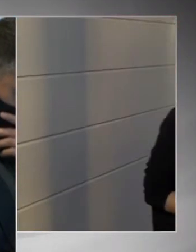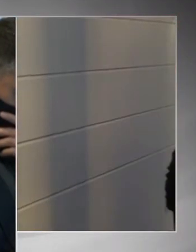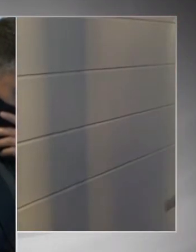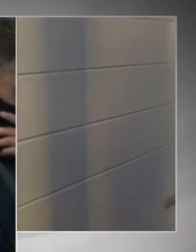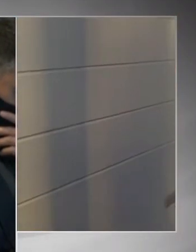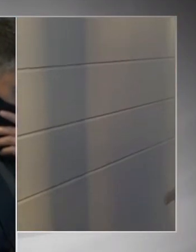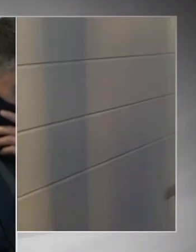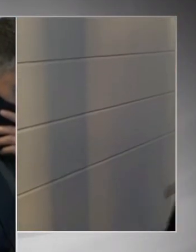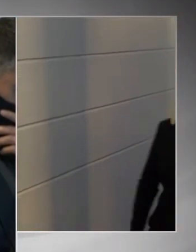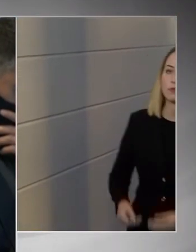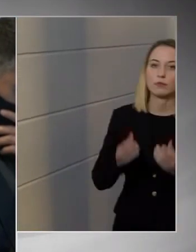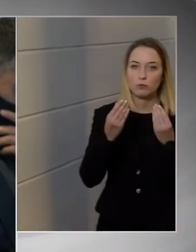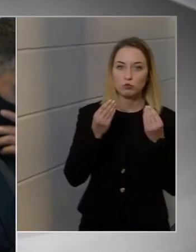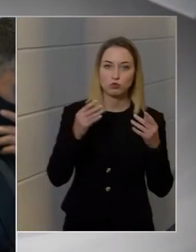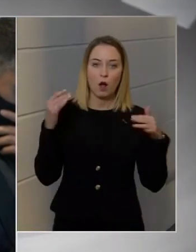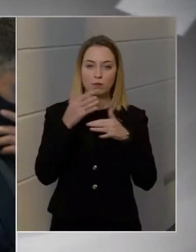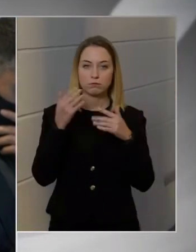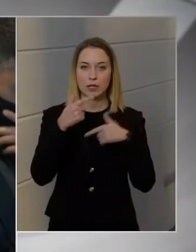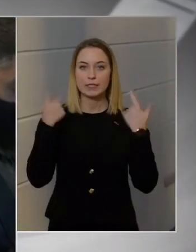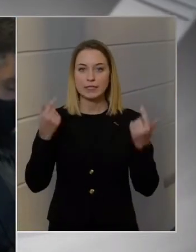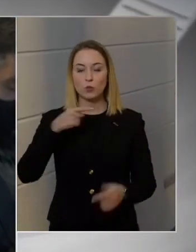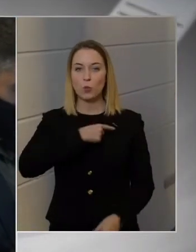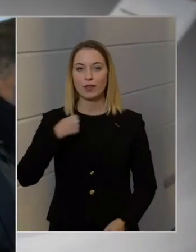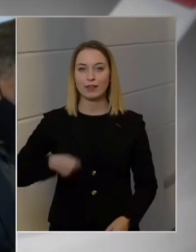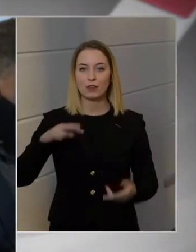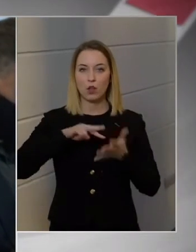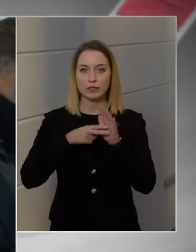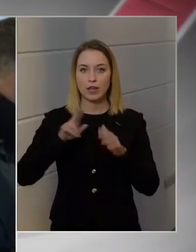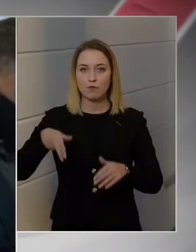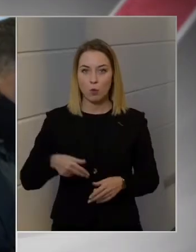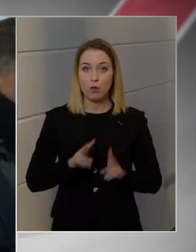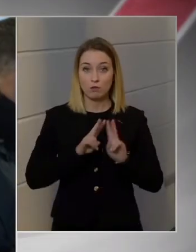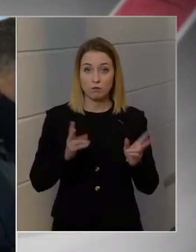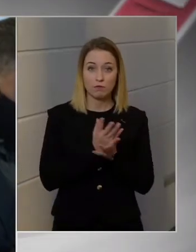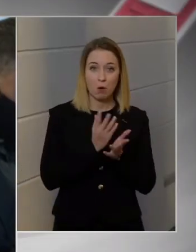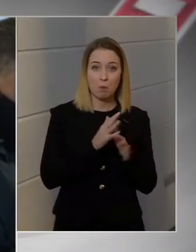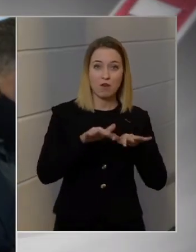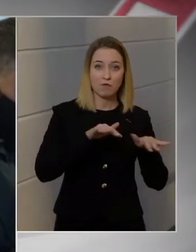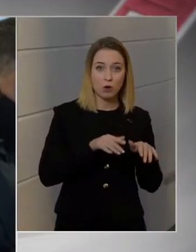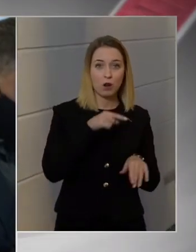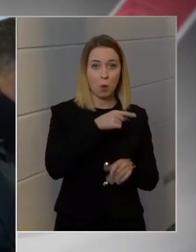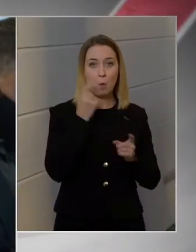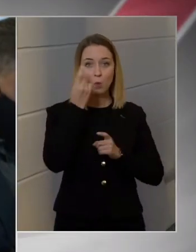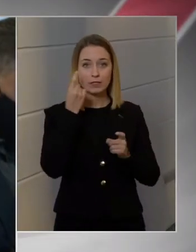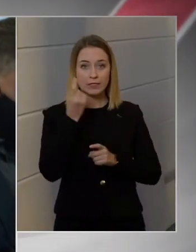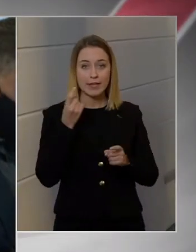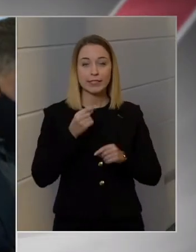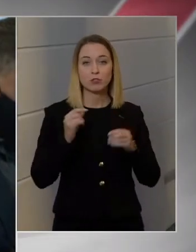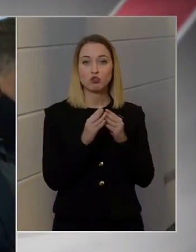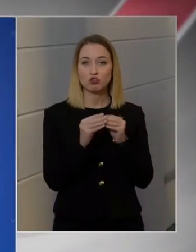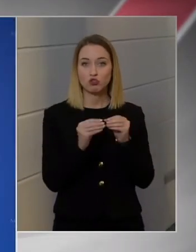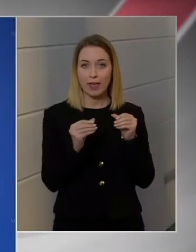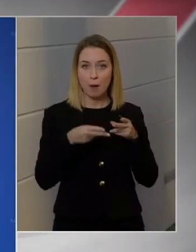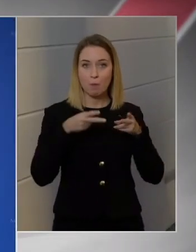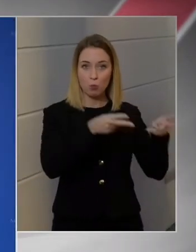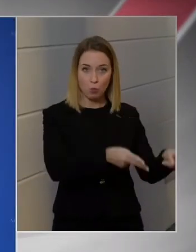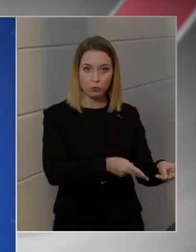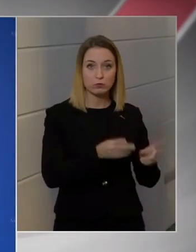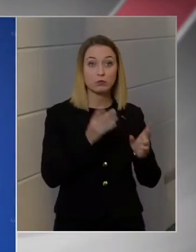Sokat beszéltünk a kínai tervekről. Van-e már forgalom ön szerint a Sejem úton, és ha nincs, akkor mikor lesz?